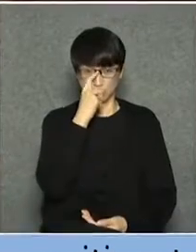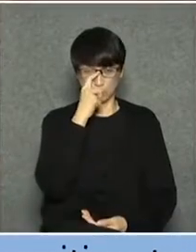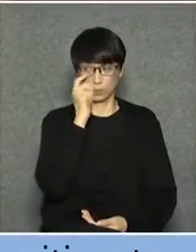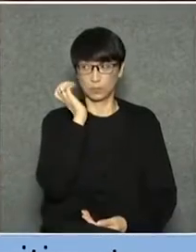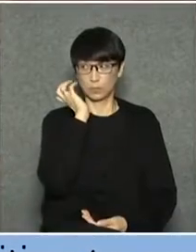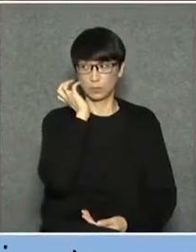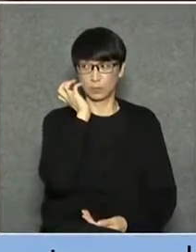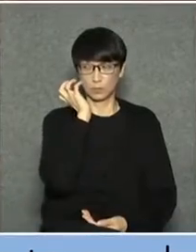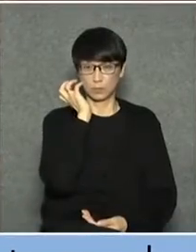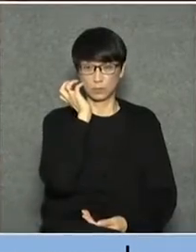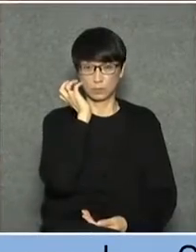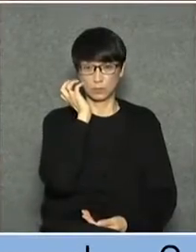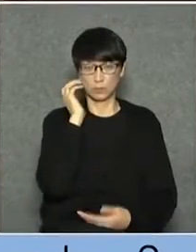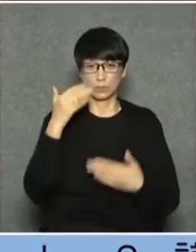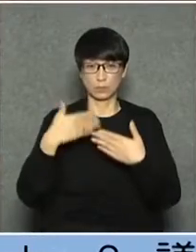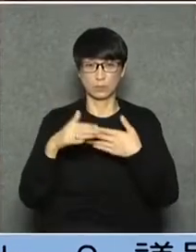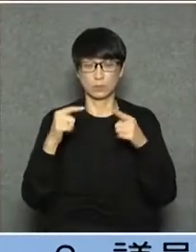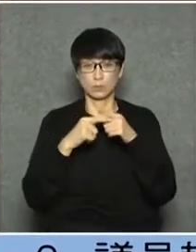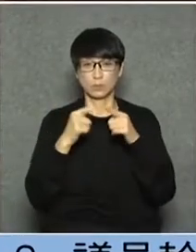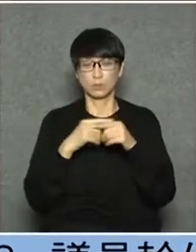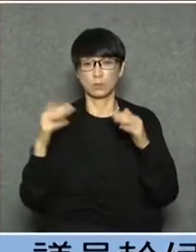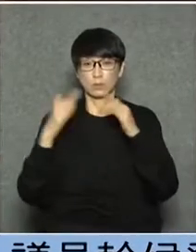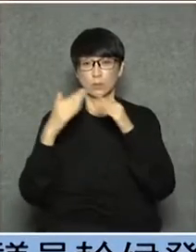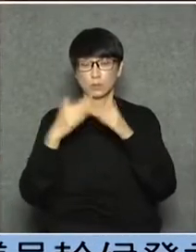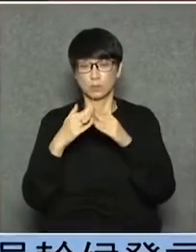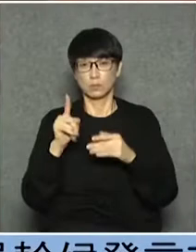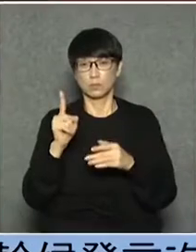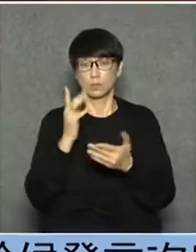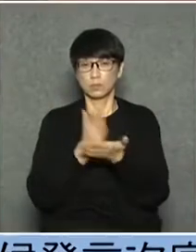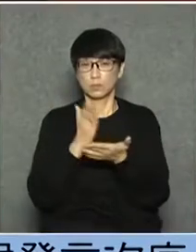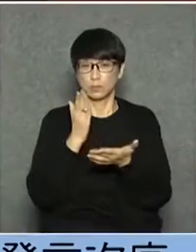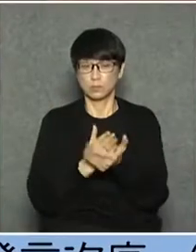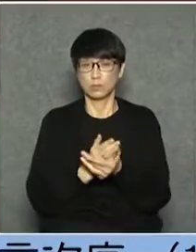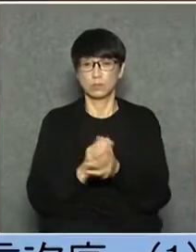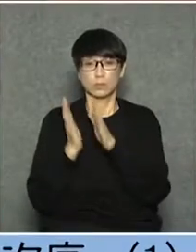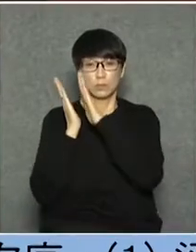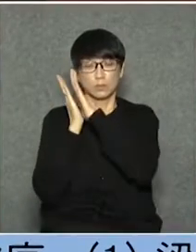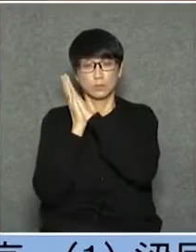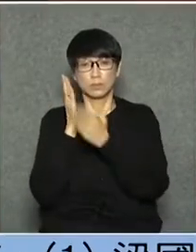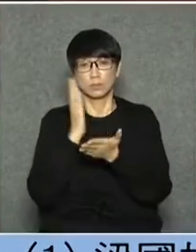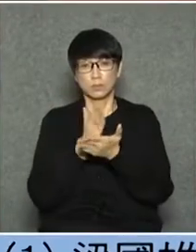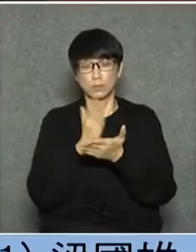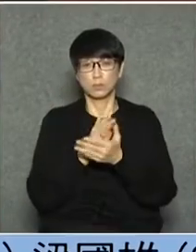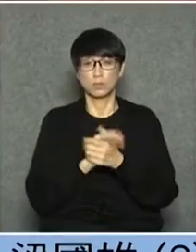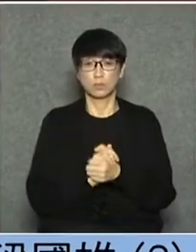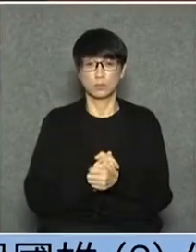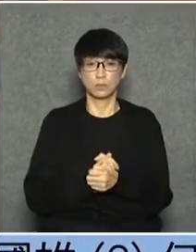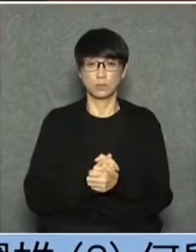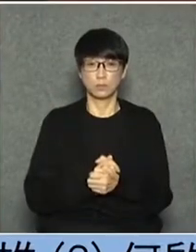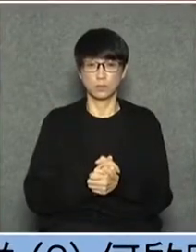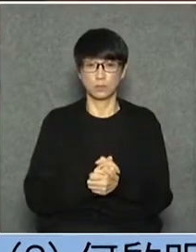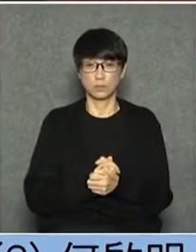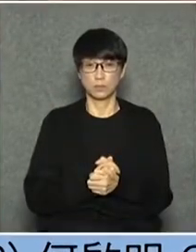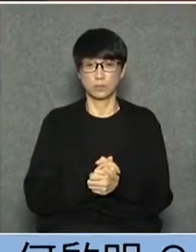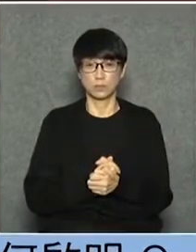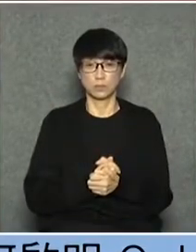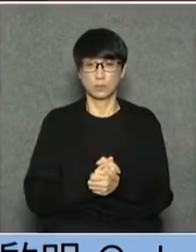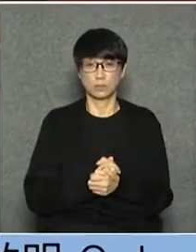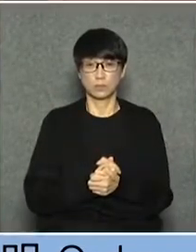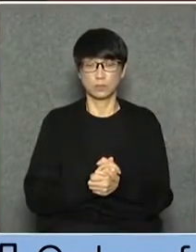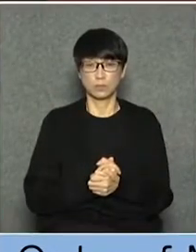這個鬼佬有說A house is not a home香港人住居住的人都比較少A bread is not a home